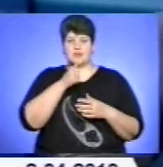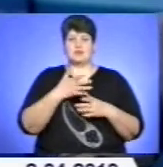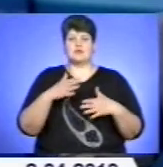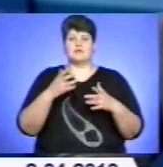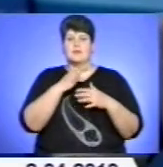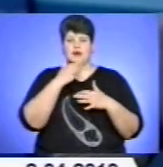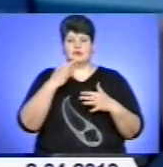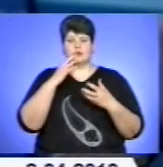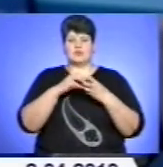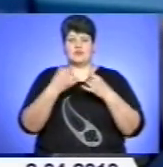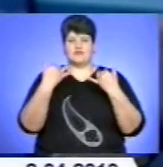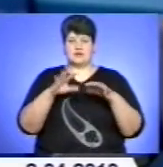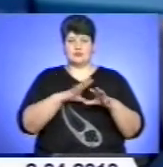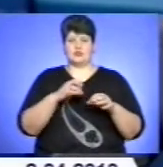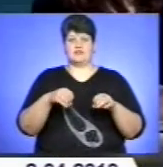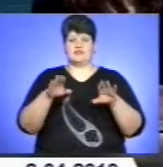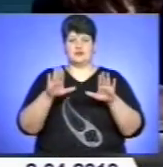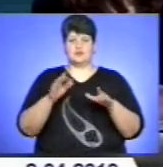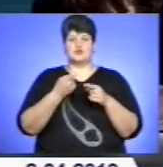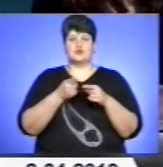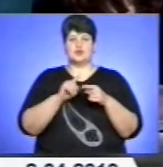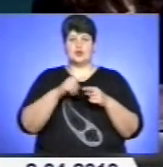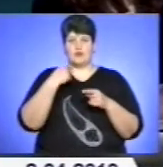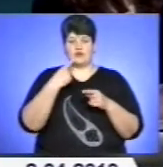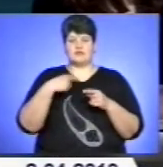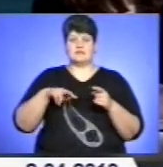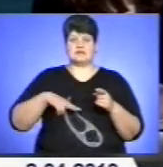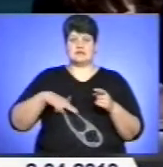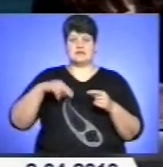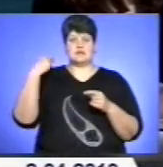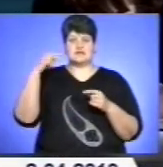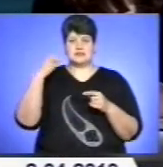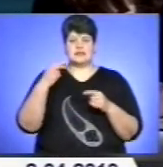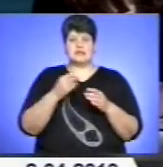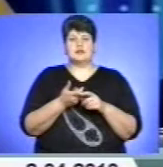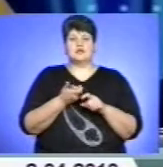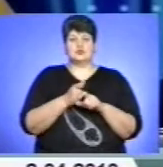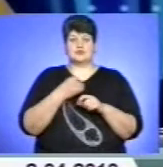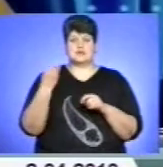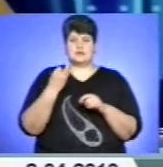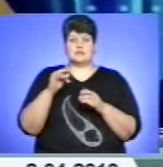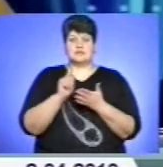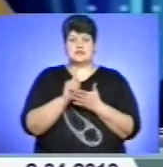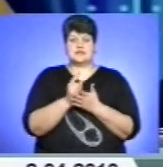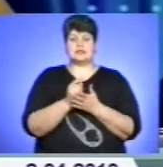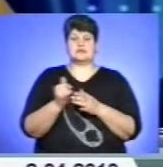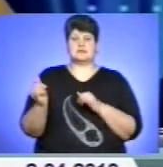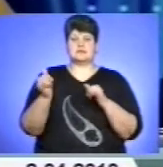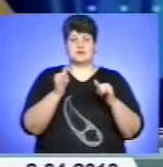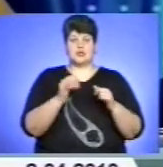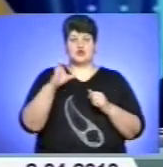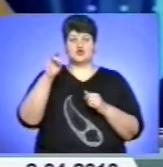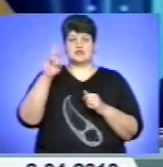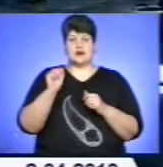вирішені. У цьому запевняють в адміністрації президента. Людей під час проєкту найбільше цікавило пенсійне забезпечення, соціальний захист та